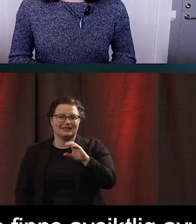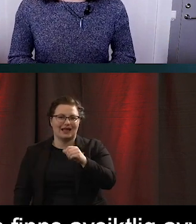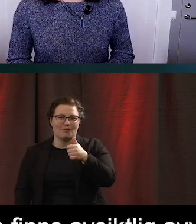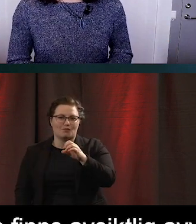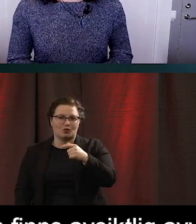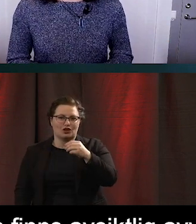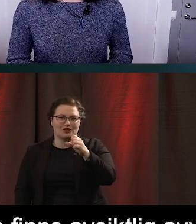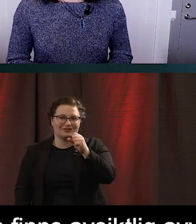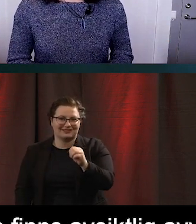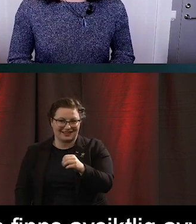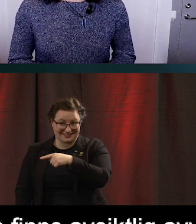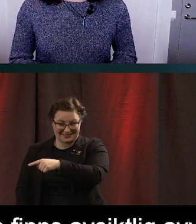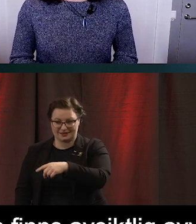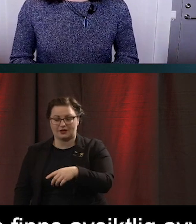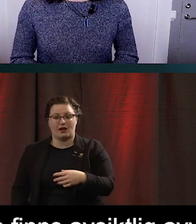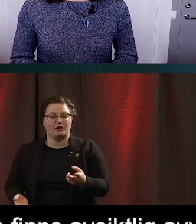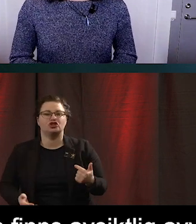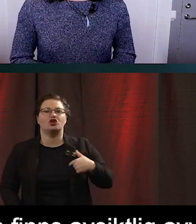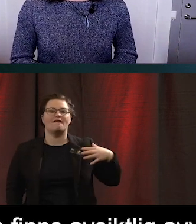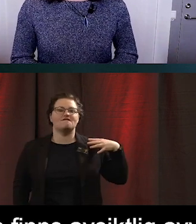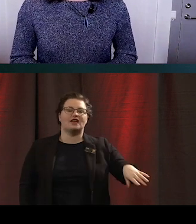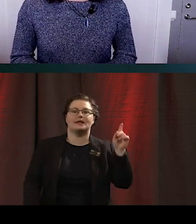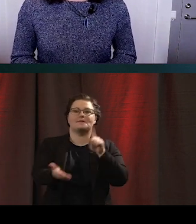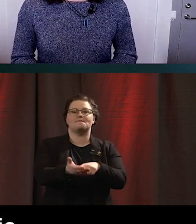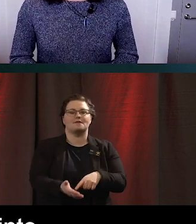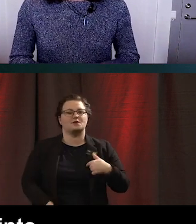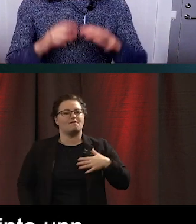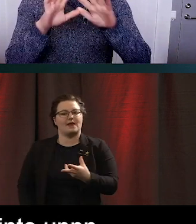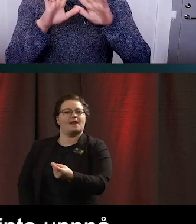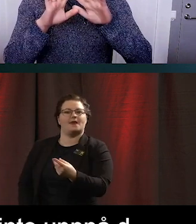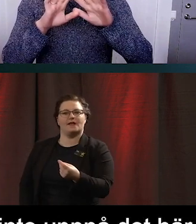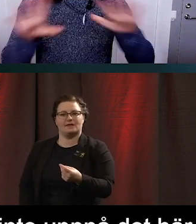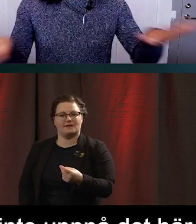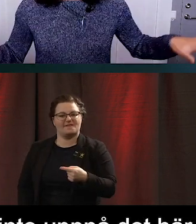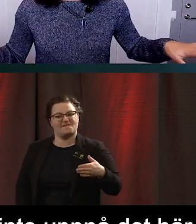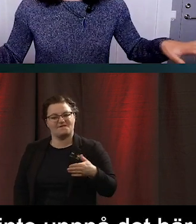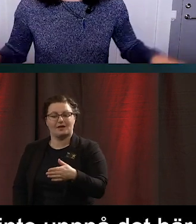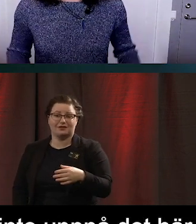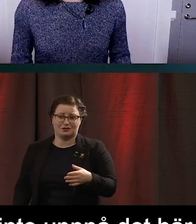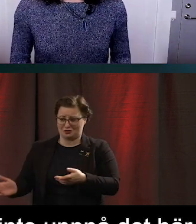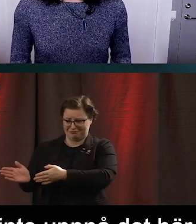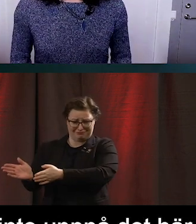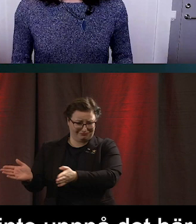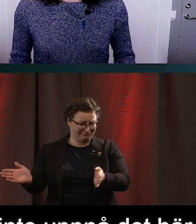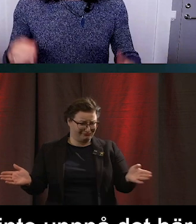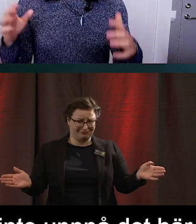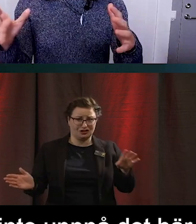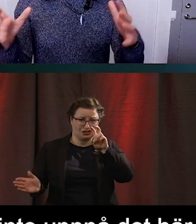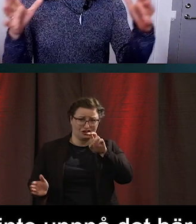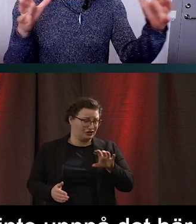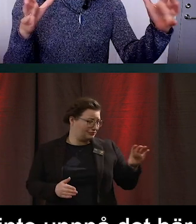att säga riktar in sig på att jag vill inte uppnå målet. Jag vill uppnå ett helt annat mål. Så det finns jättemånga sätt vi kan göra fel på.